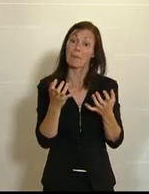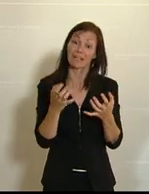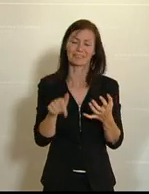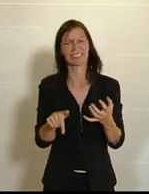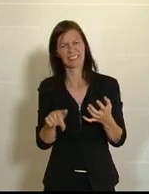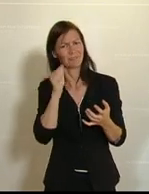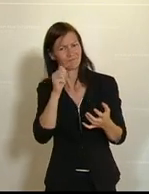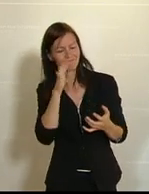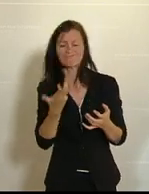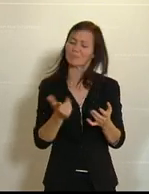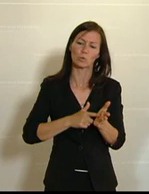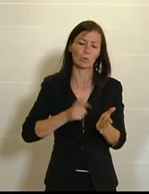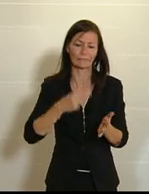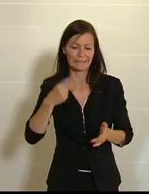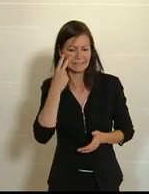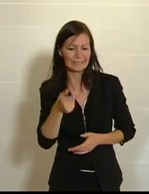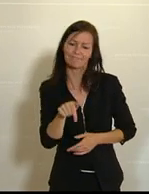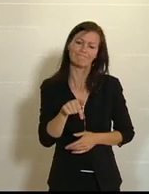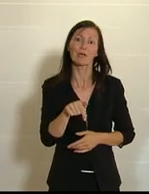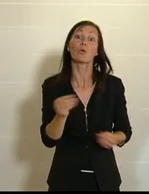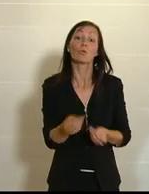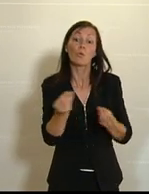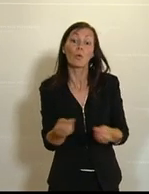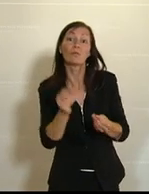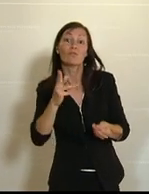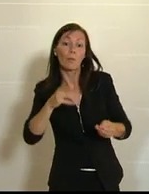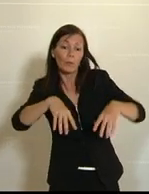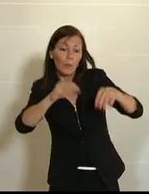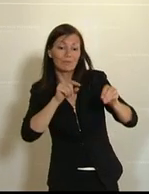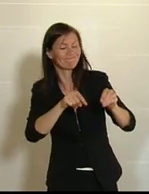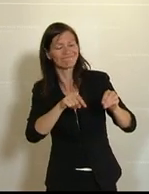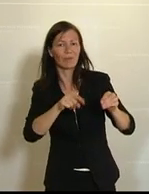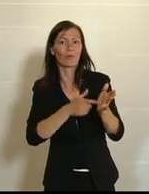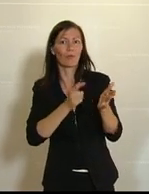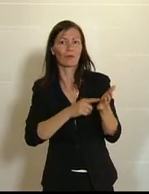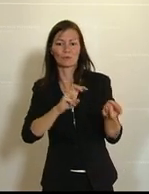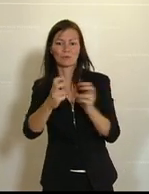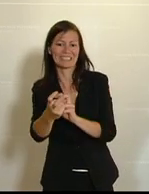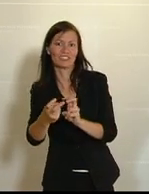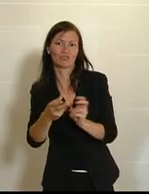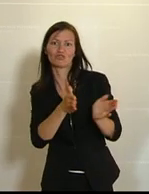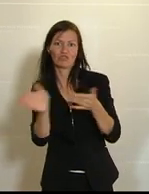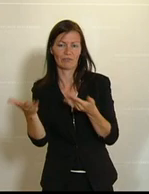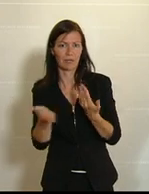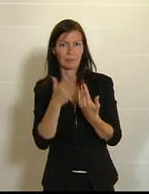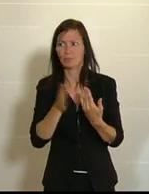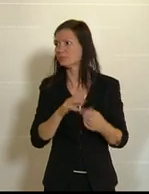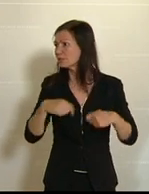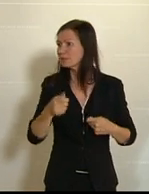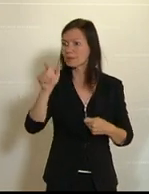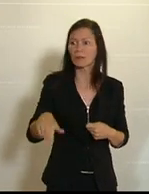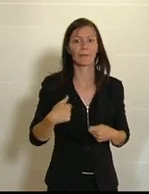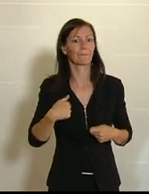erfüllt, die man an ihn gestellt hat. Es mag da und dort sogar dazu gekommen sein, dass jemand dann nicht hurra ins